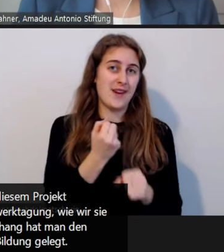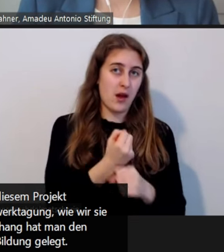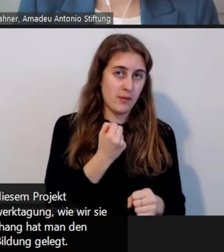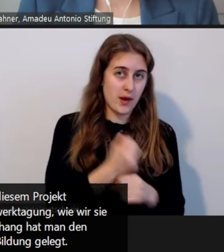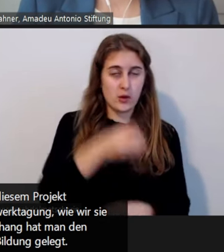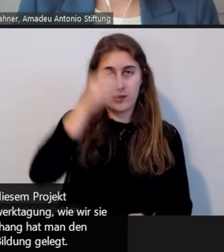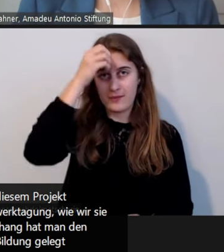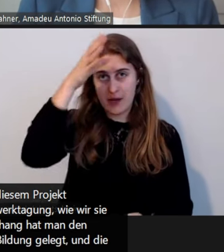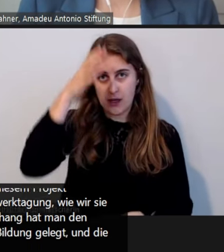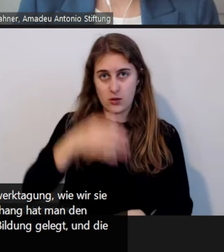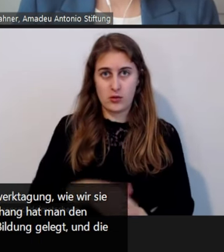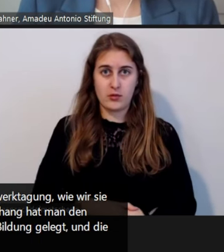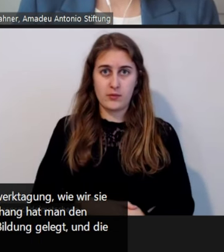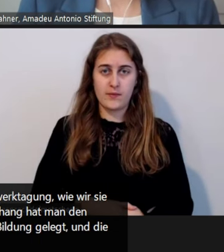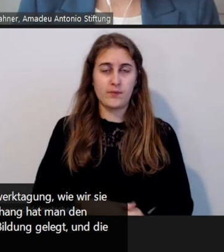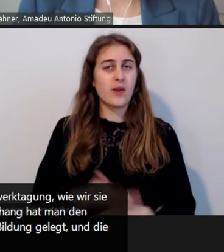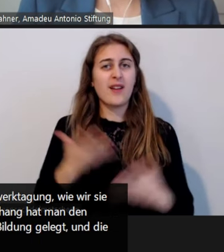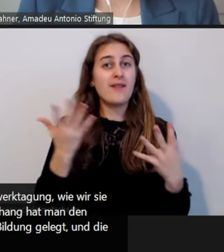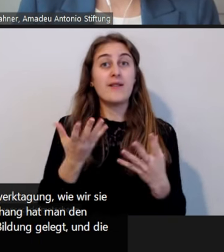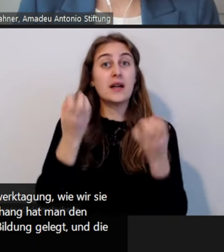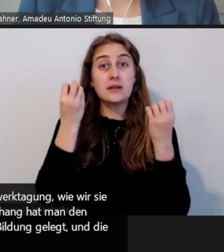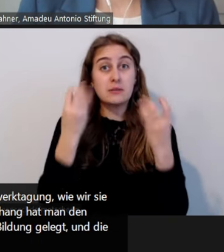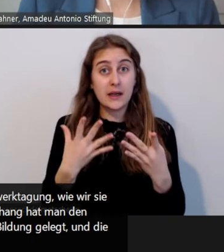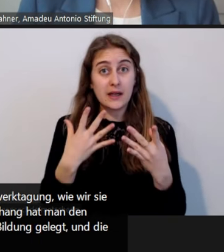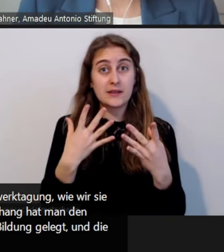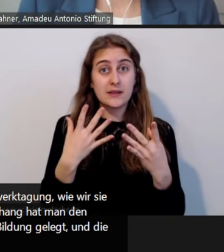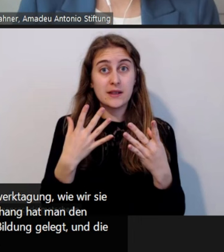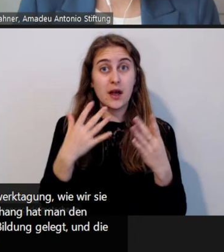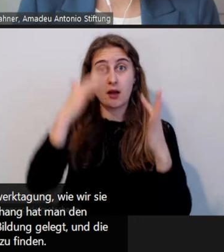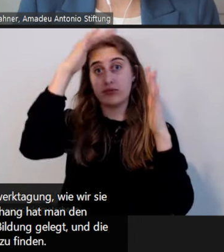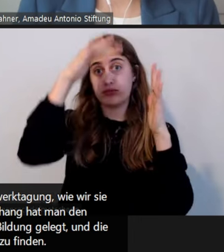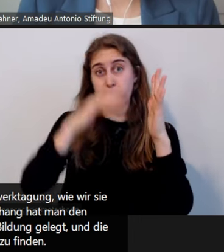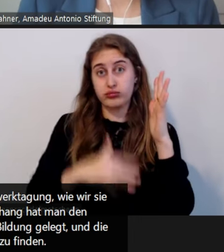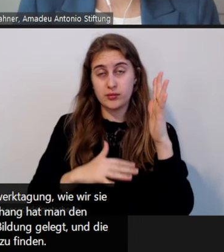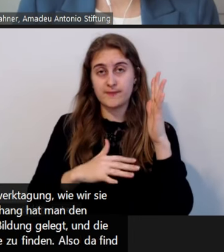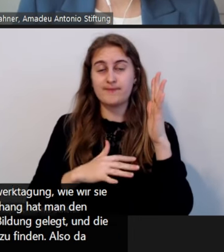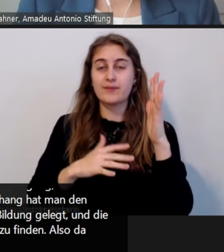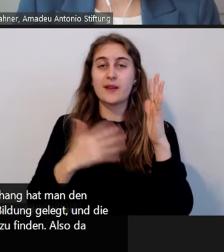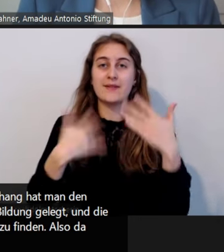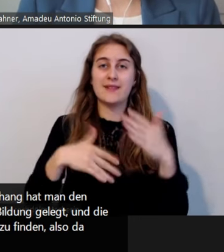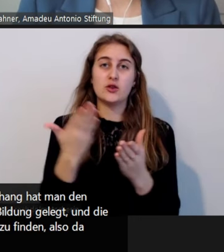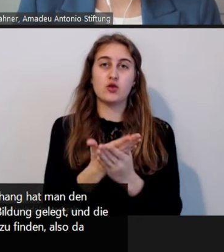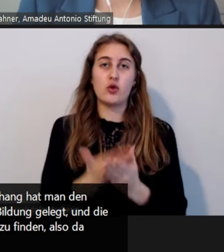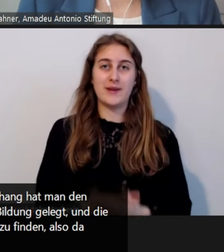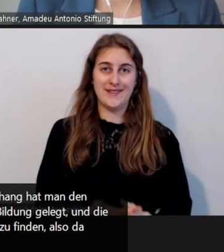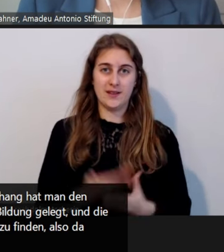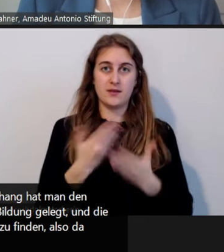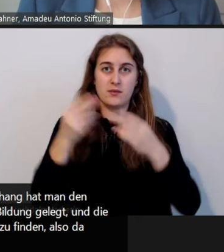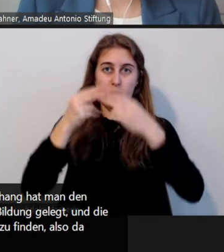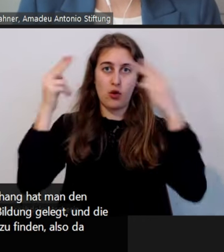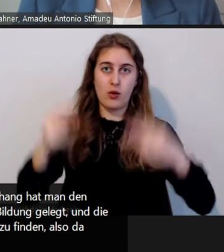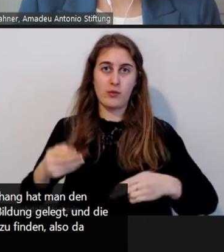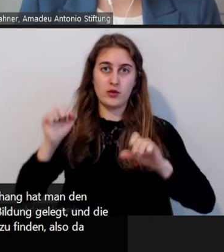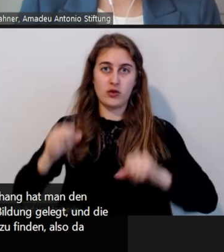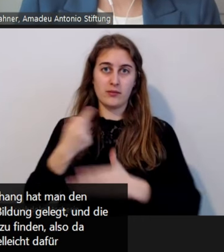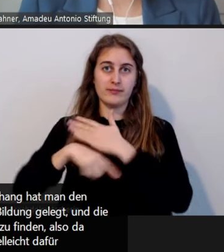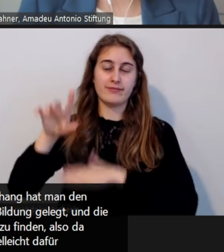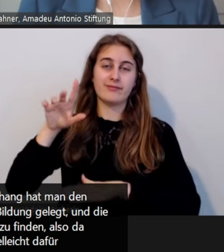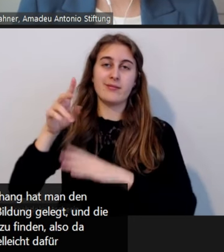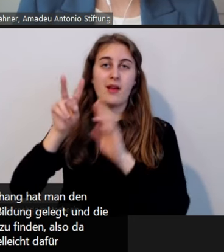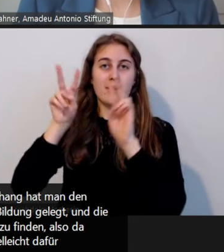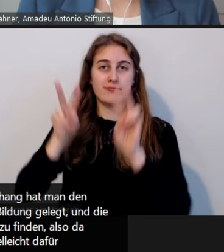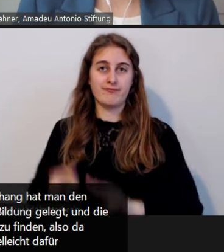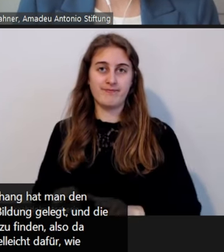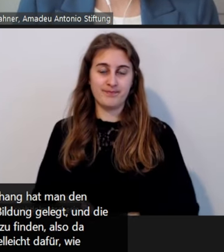Und die Dokumentation ist auch auf der Projektwebseite zu finden. Also da finden Sie dann auch noch mehr Anregungen vielleicht dafür,